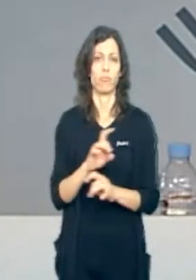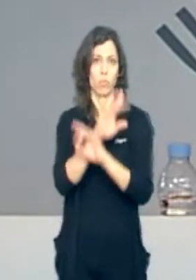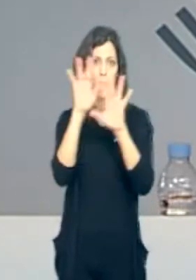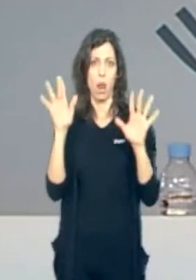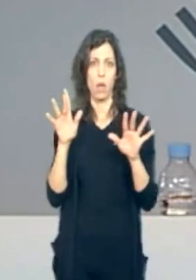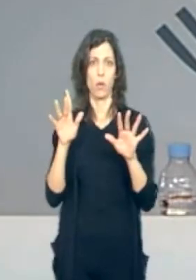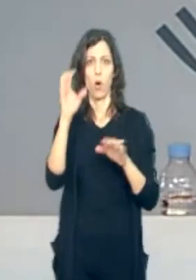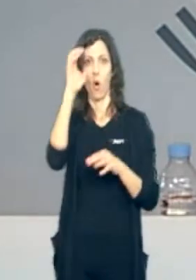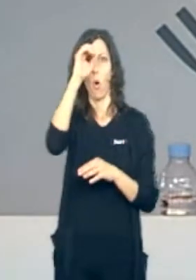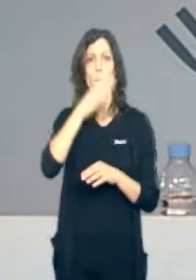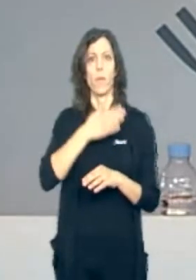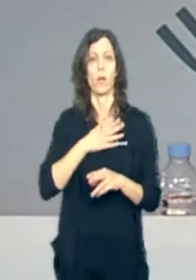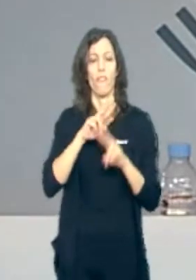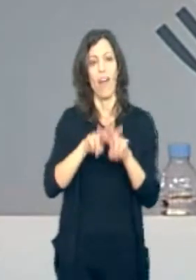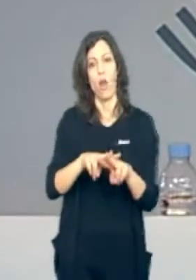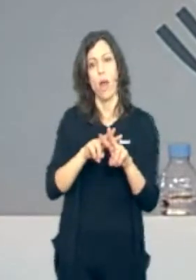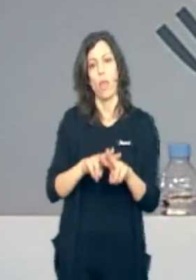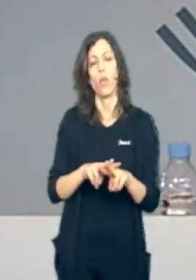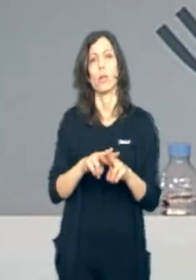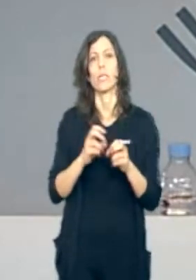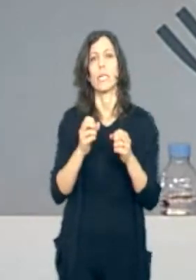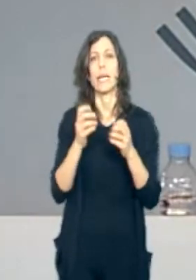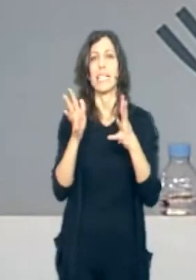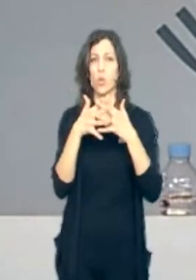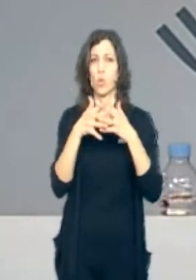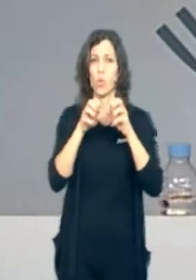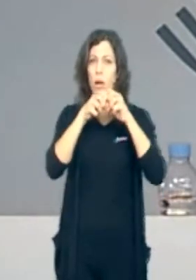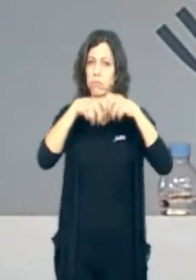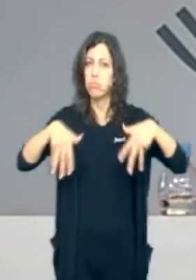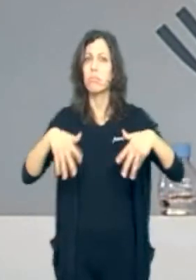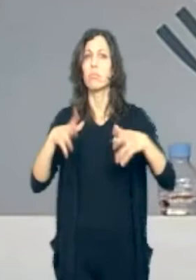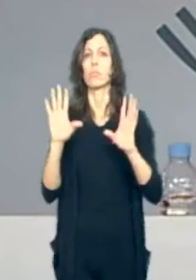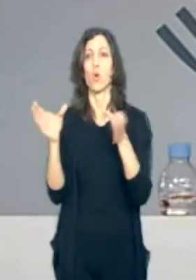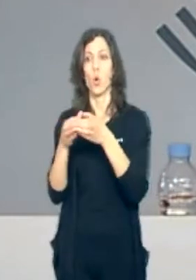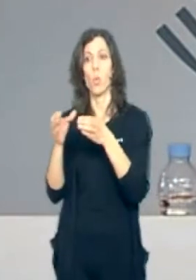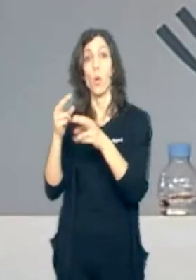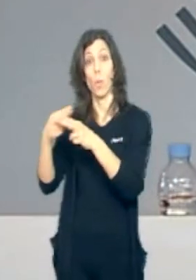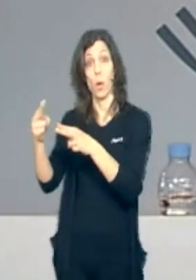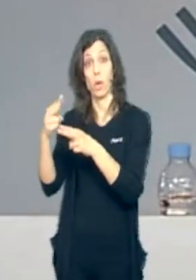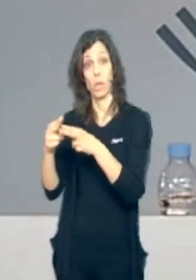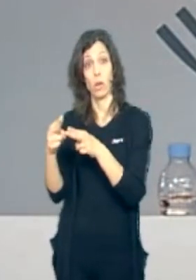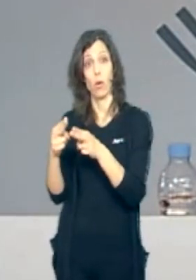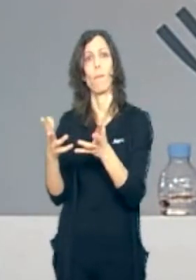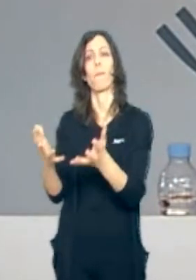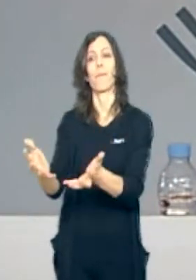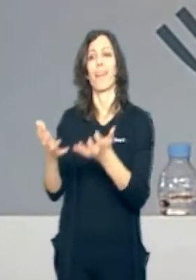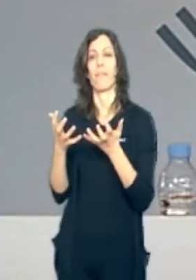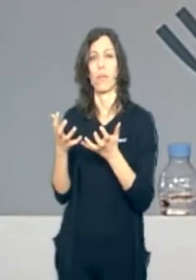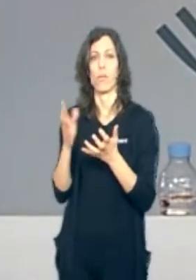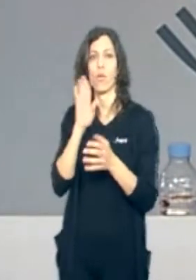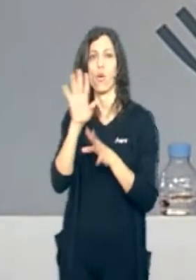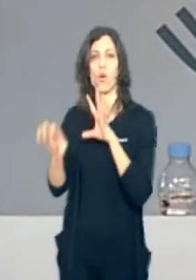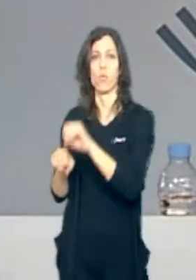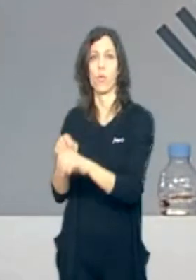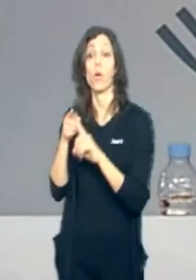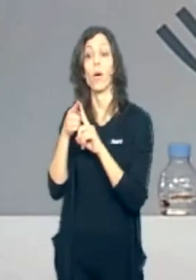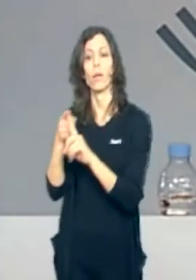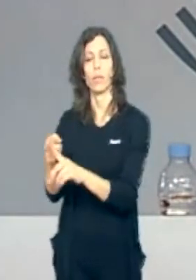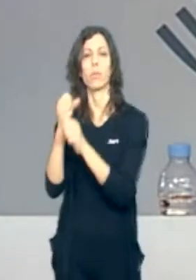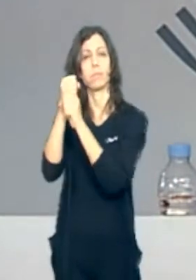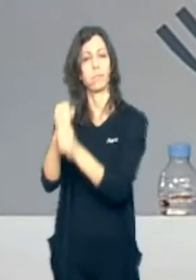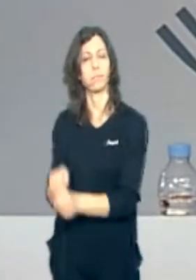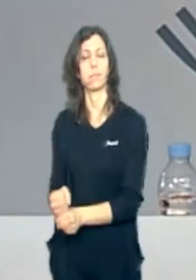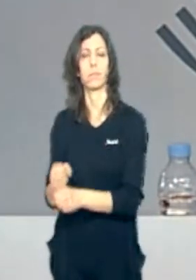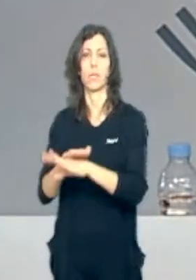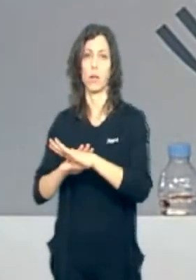clara. Així n'hi ha una estructura, un partit que s'ha beneficiat de la corrupció per a perpetuar-se en el